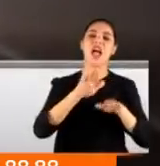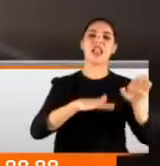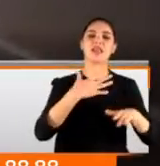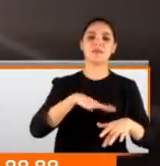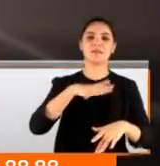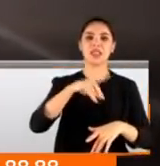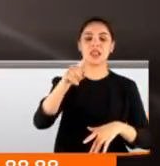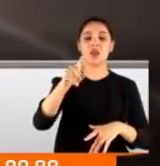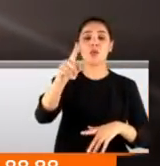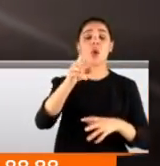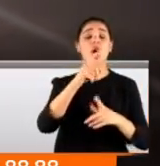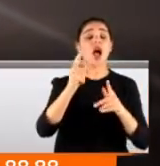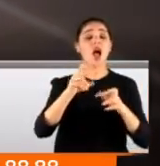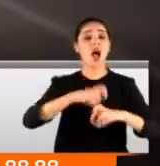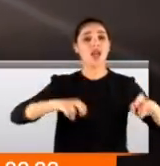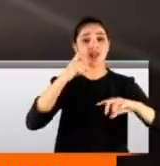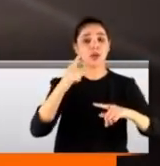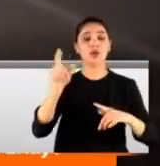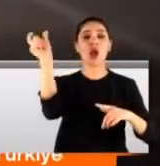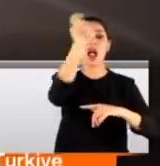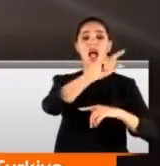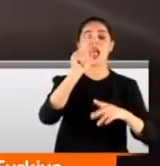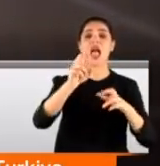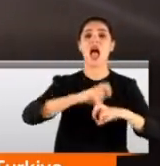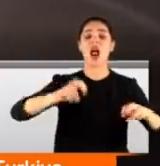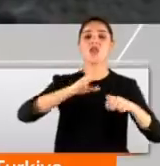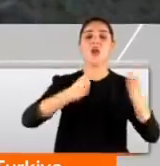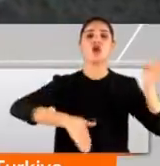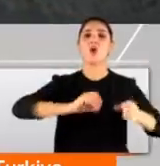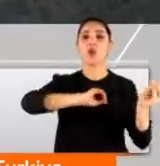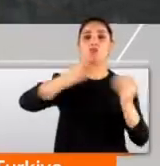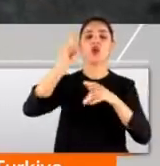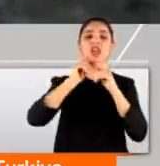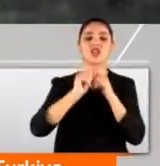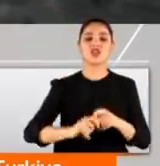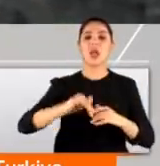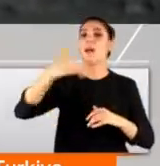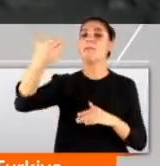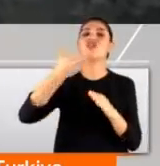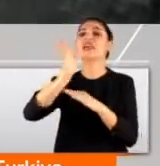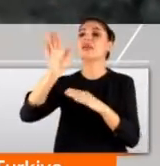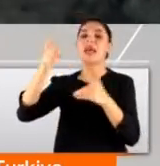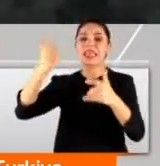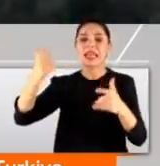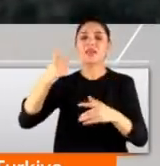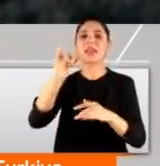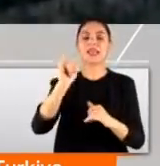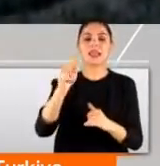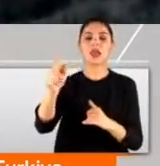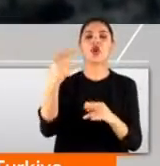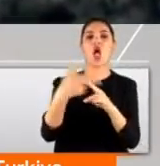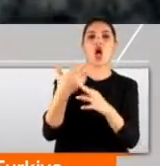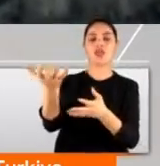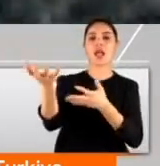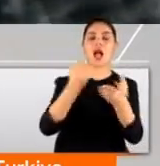Chang-5 araştırmasıyla Ay'a yeni bir araştırma robotu gönderen Çin, daha önce ayak basılmamış yerlerden 2 kilograma yakın